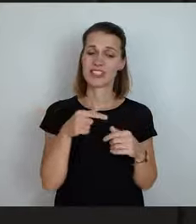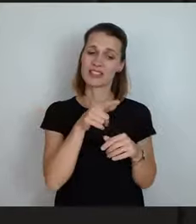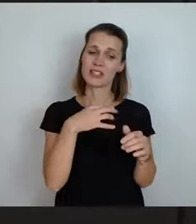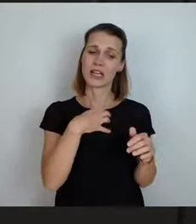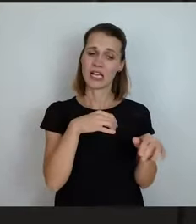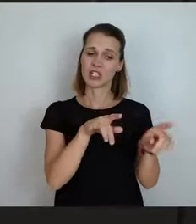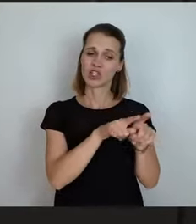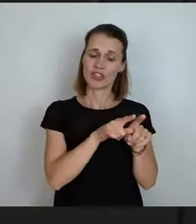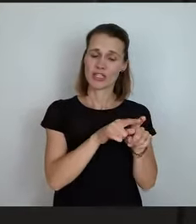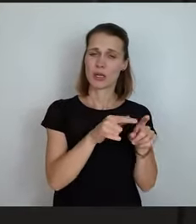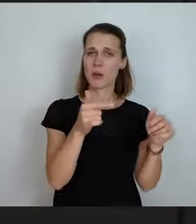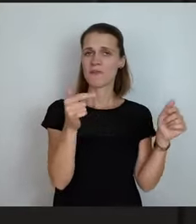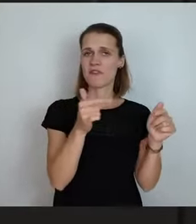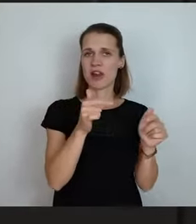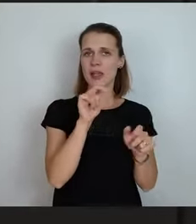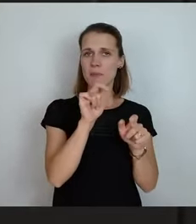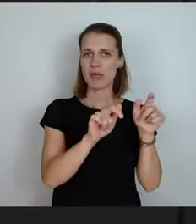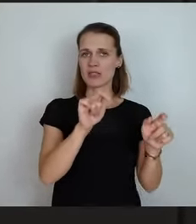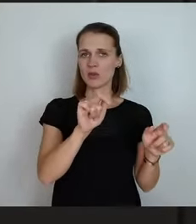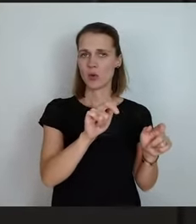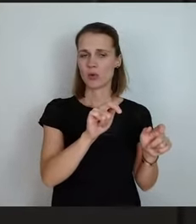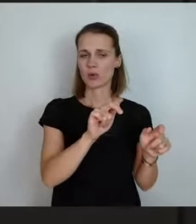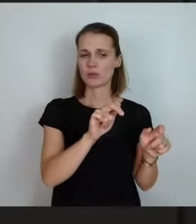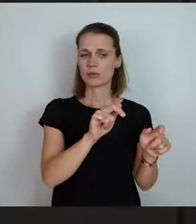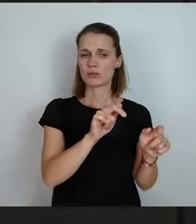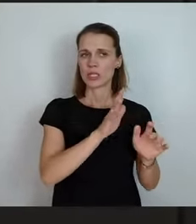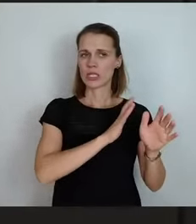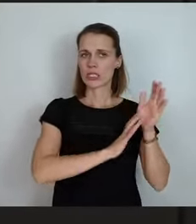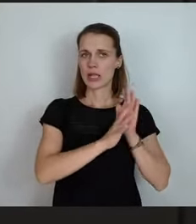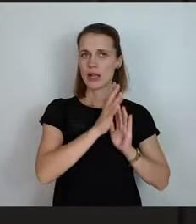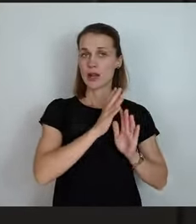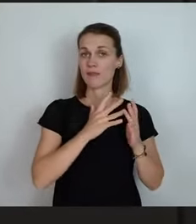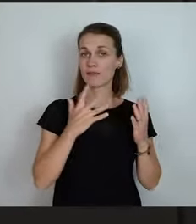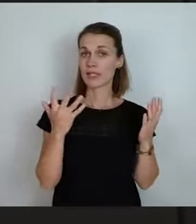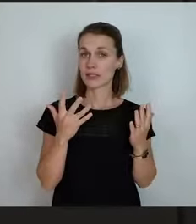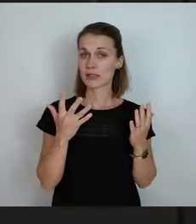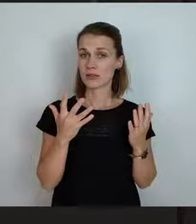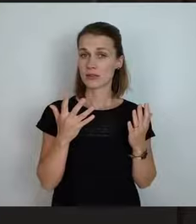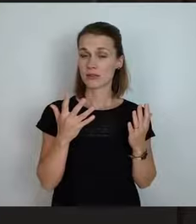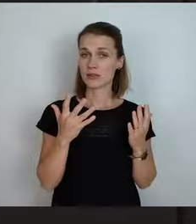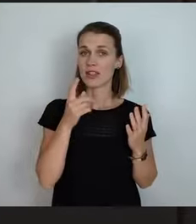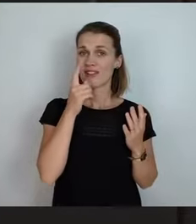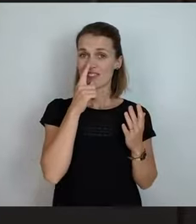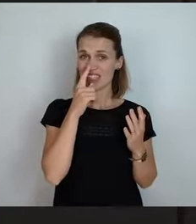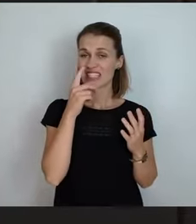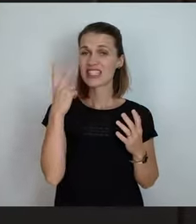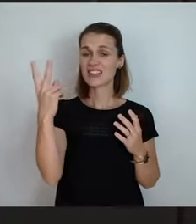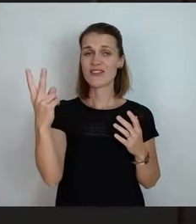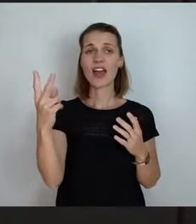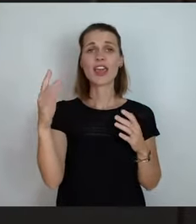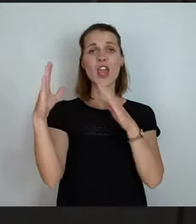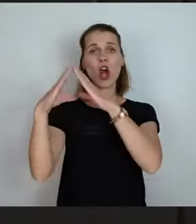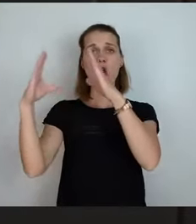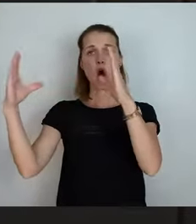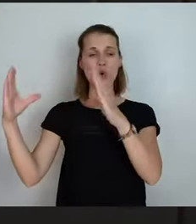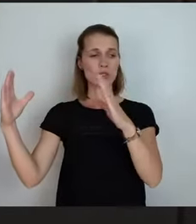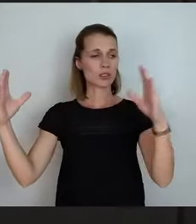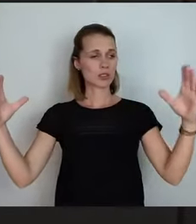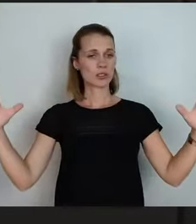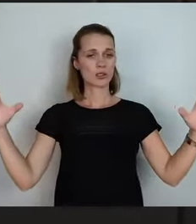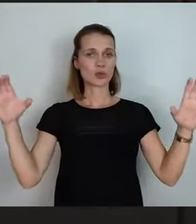Pflegepersonen sehen, das ist, dass die Fusionierung im